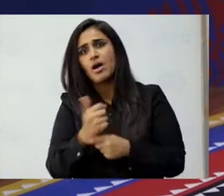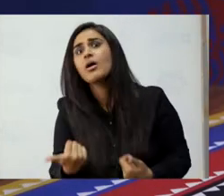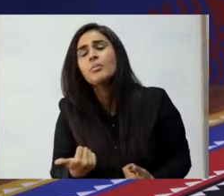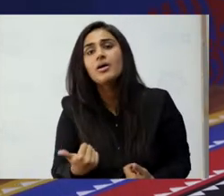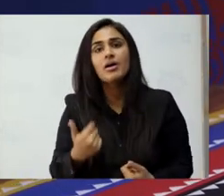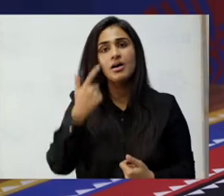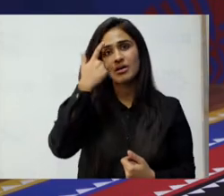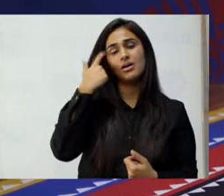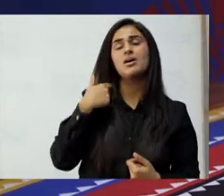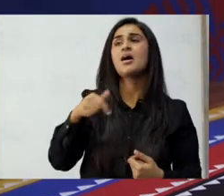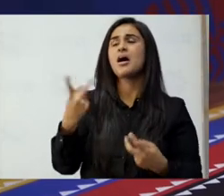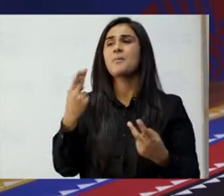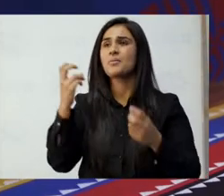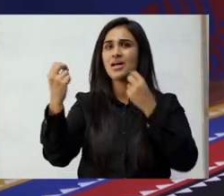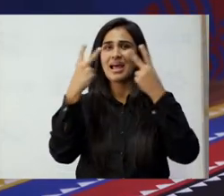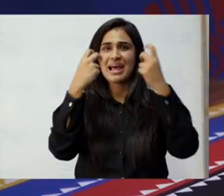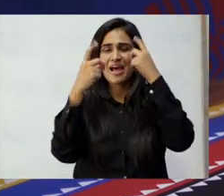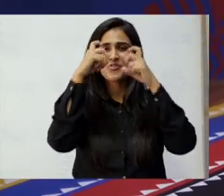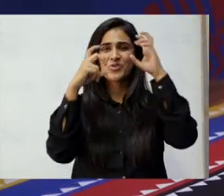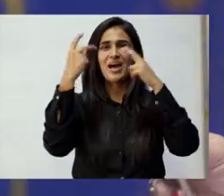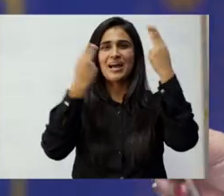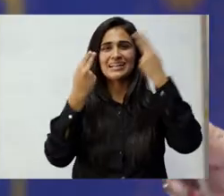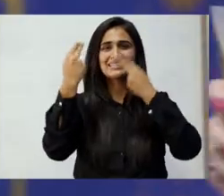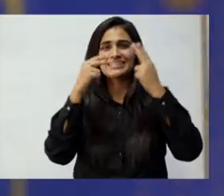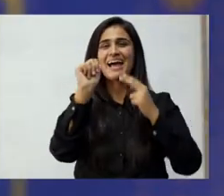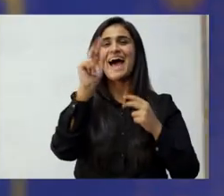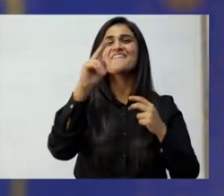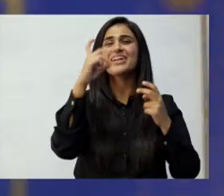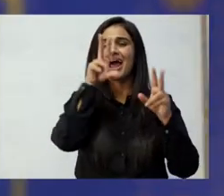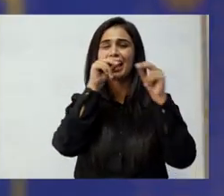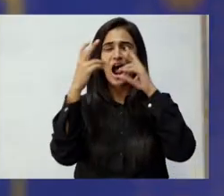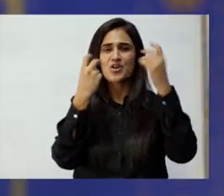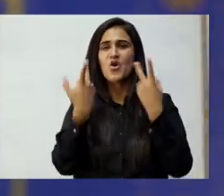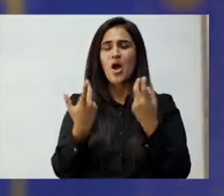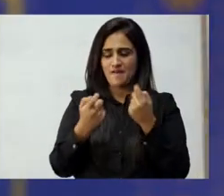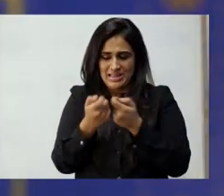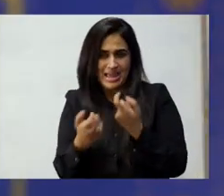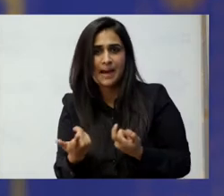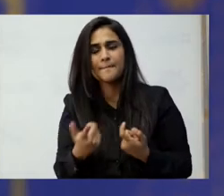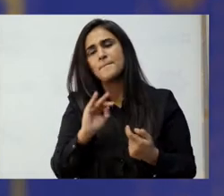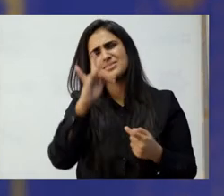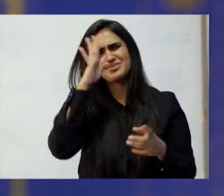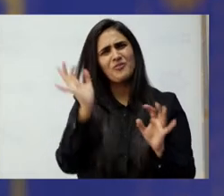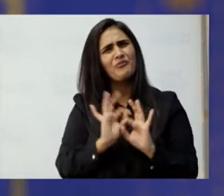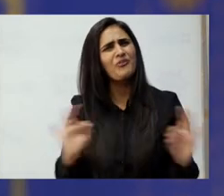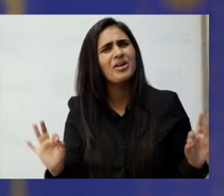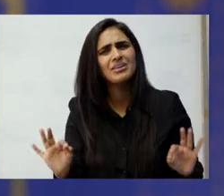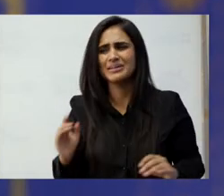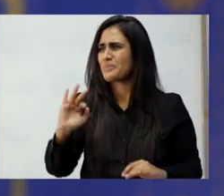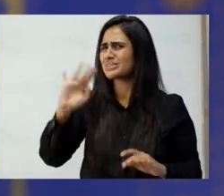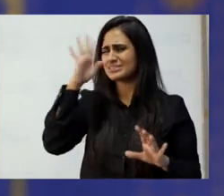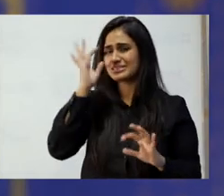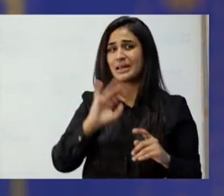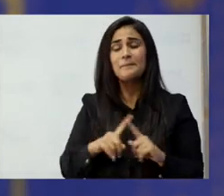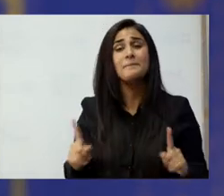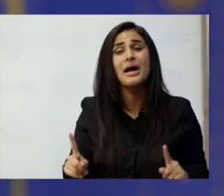مثلاً اس میں مختلف ایوٹارز ہیں آج کل بہت سب بچے کرتے ہیں ایوٹارز اور ویڈیو گیمز بچوں کو سب پتہ ہوتا ہے